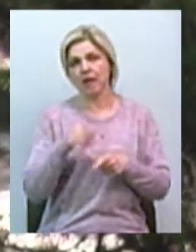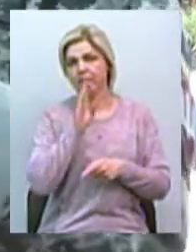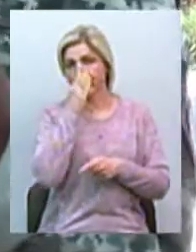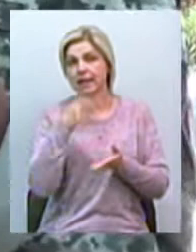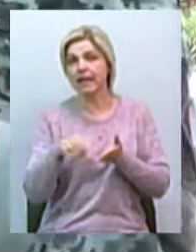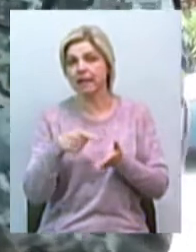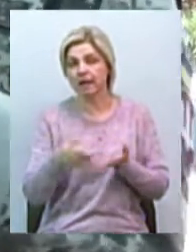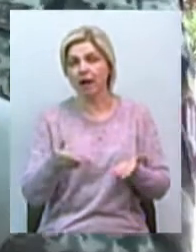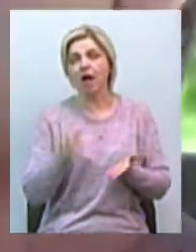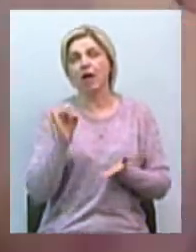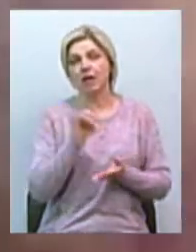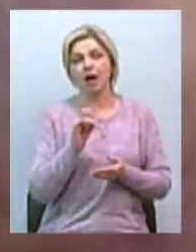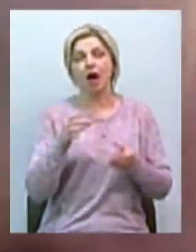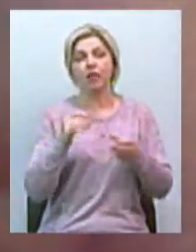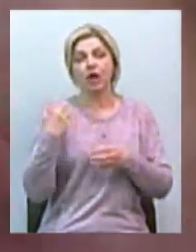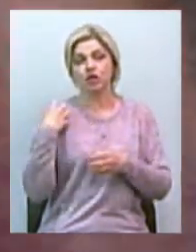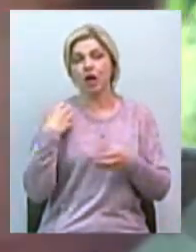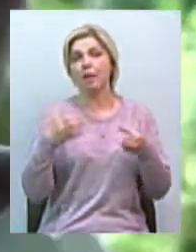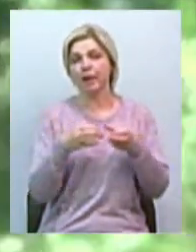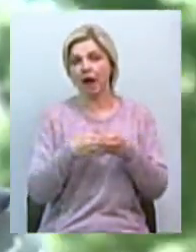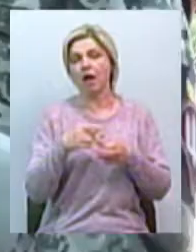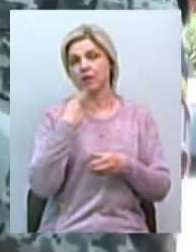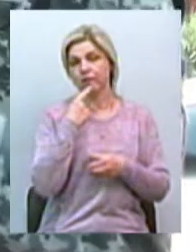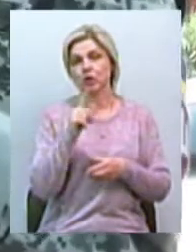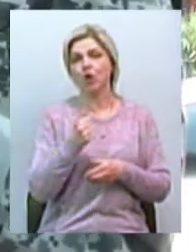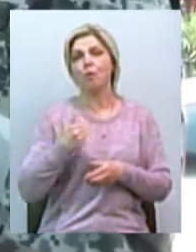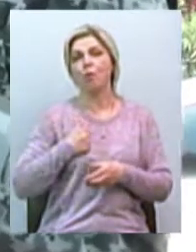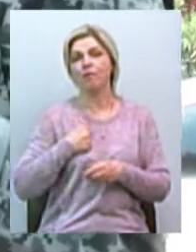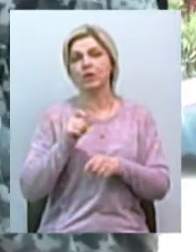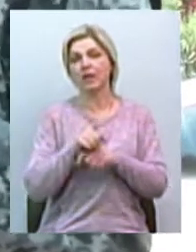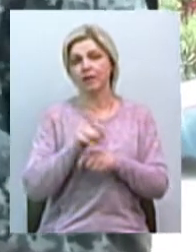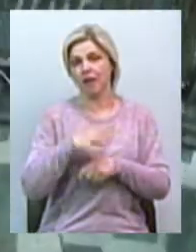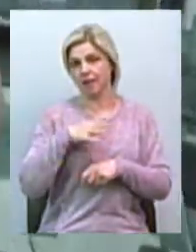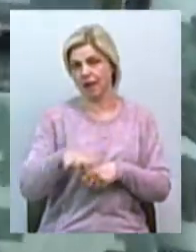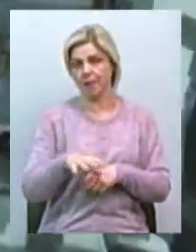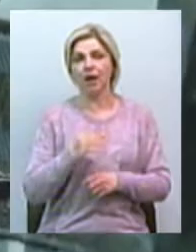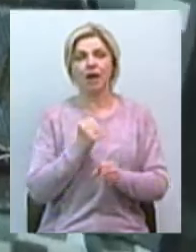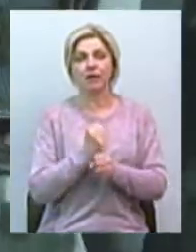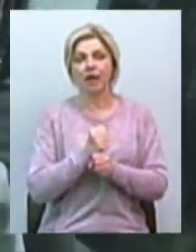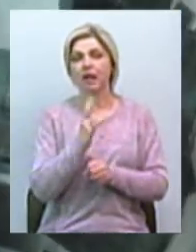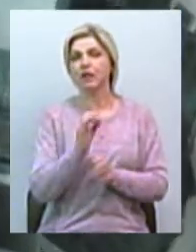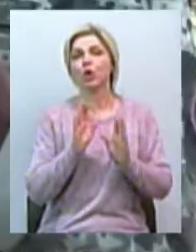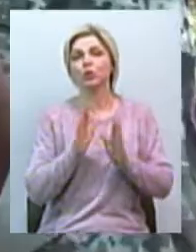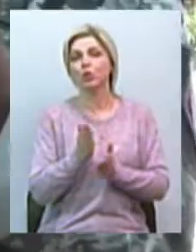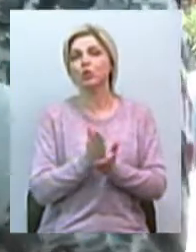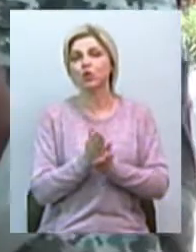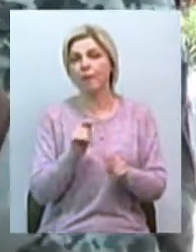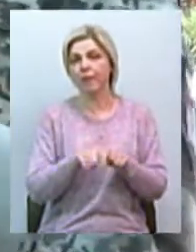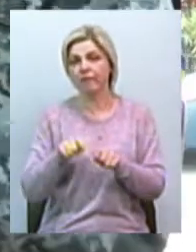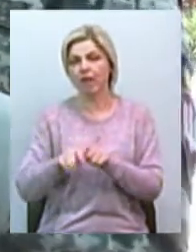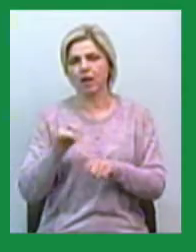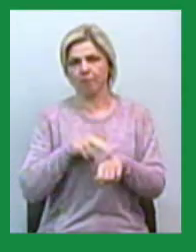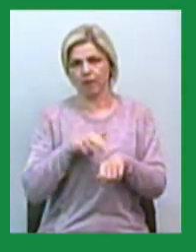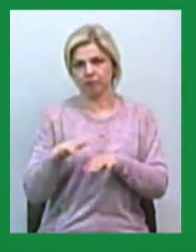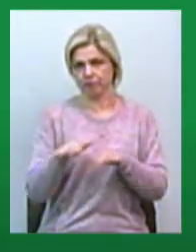заступник командира бригади Ярослав Калашник сказав, що бойового завдання не було. Проводилась не лише службова перевірка, а й слідчі